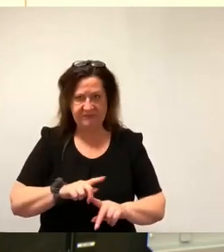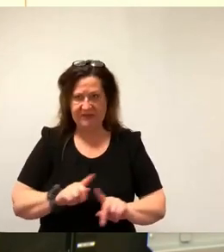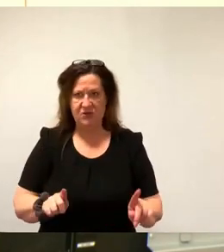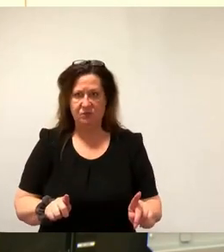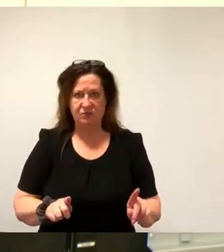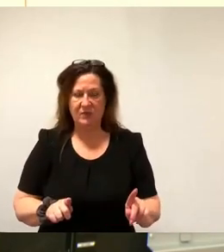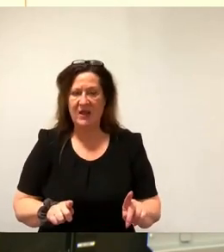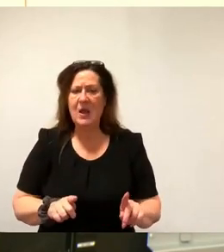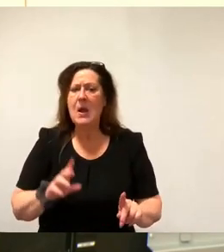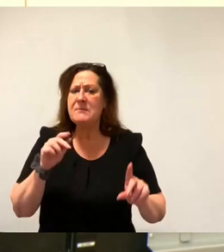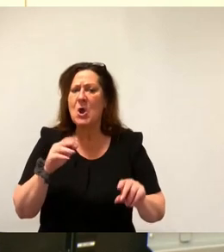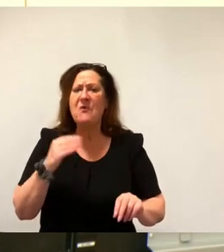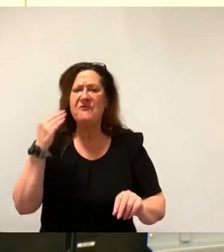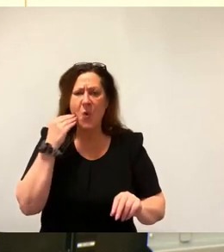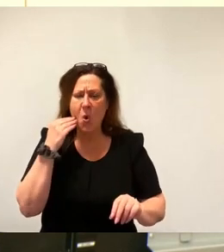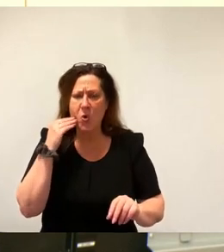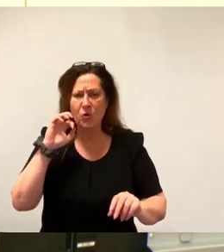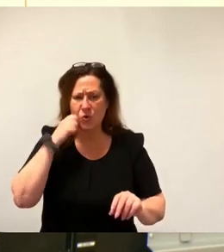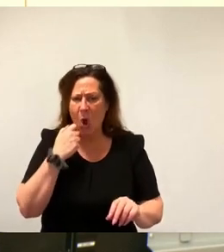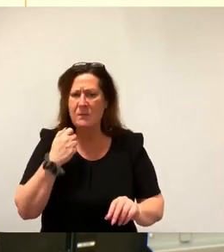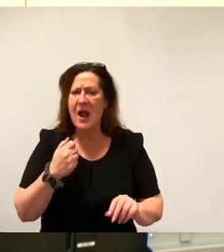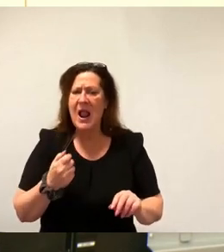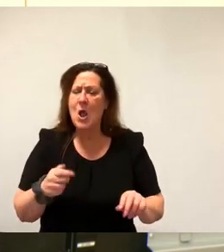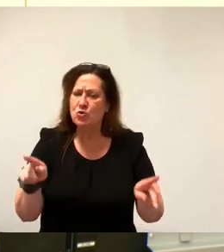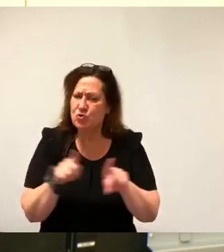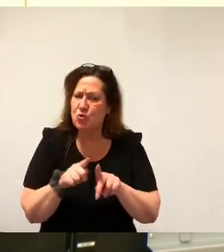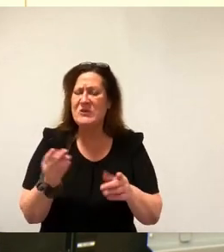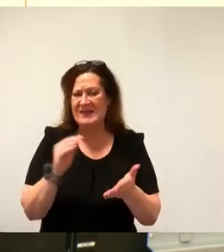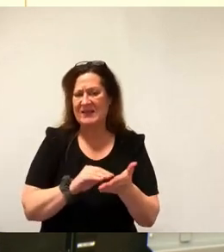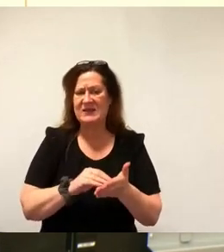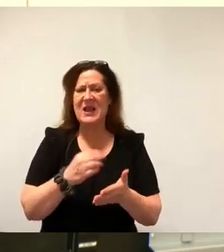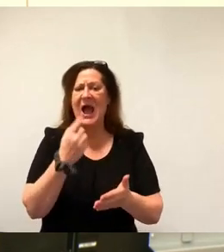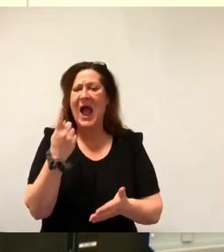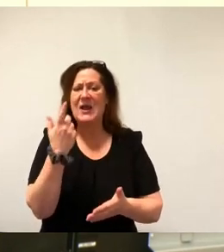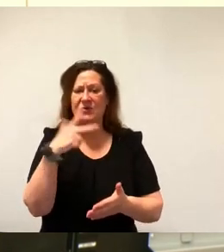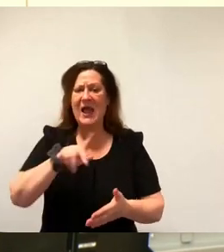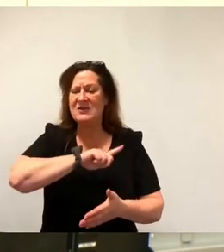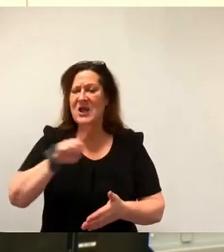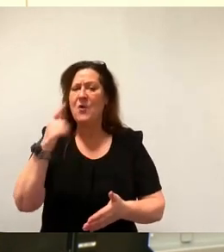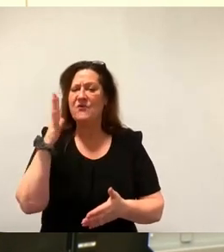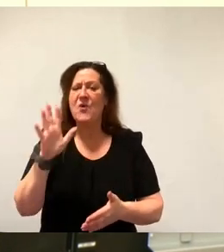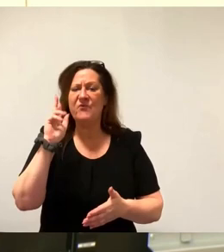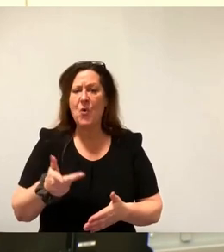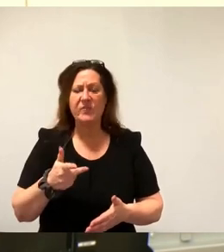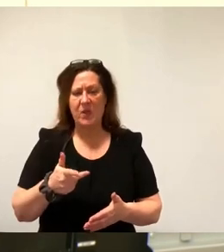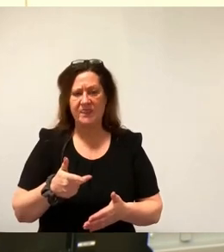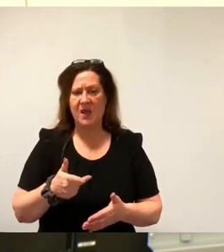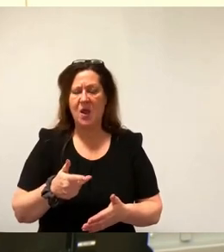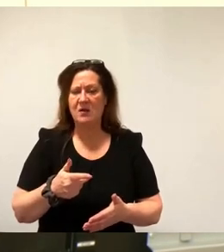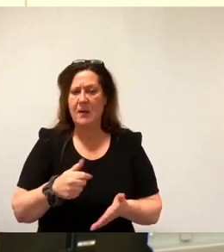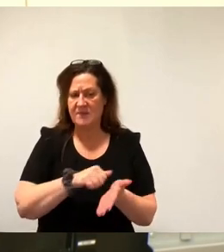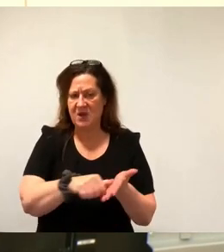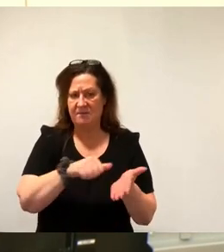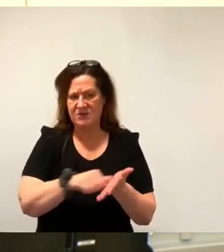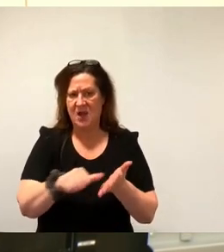Wohnung wird damit nochmal zusätzlich mit knapp 31.500 Euro seitens der Stadt subventioniert. Wenn man dann bedenkt,